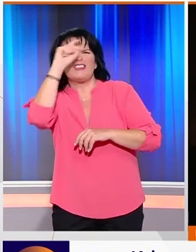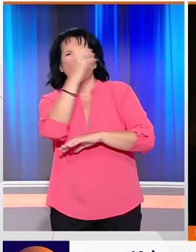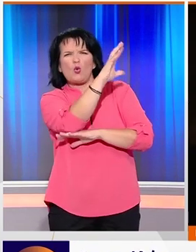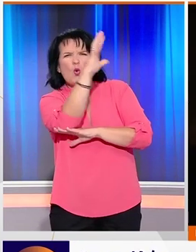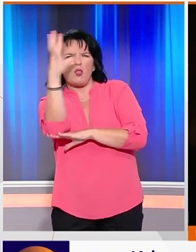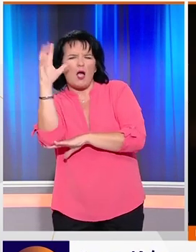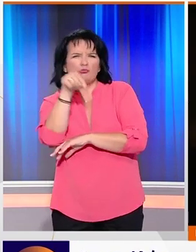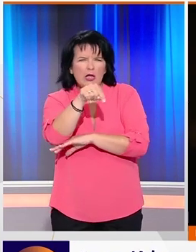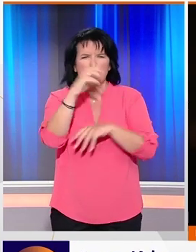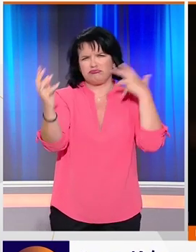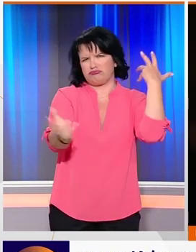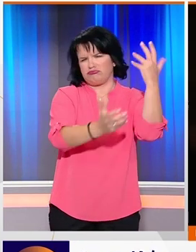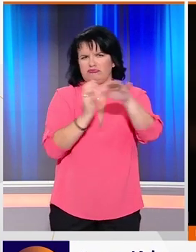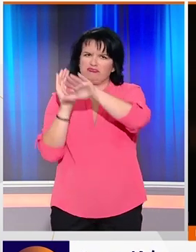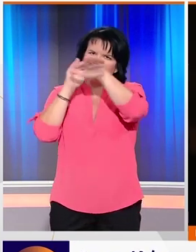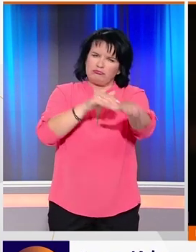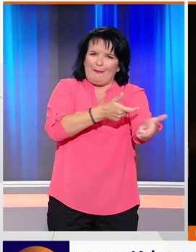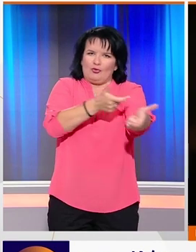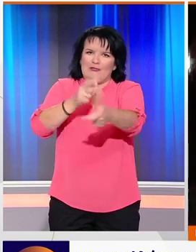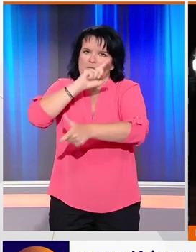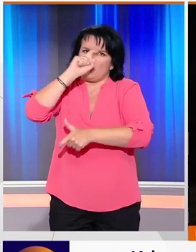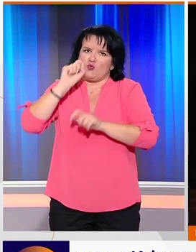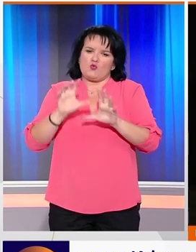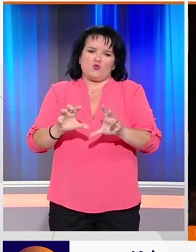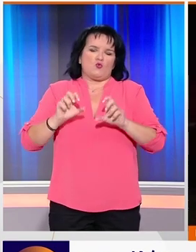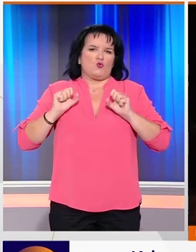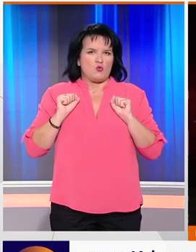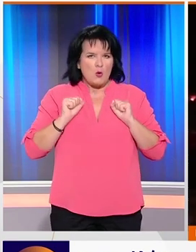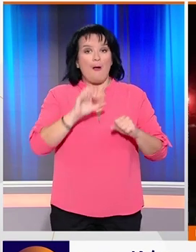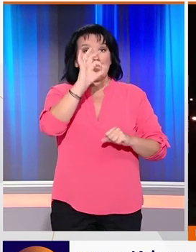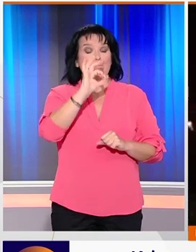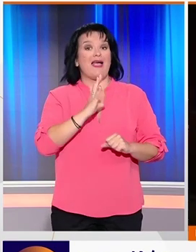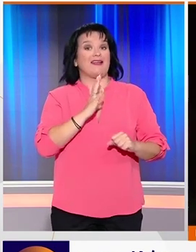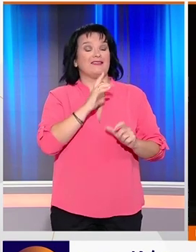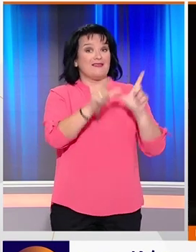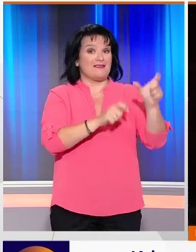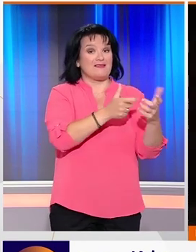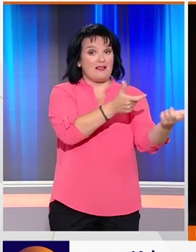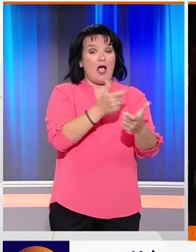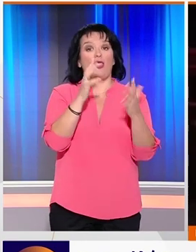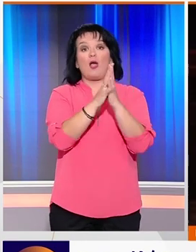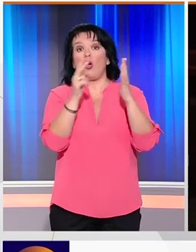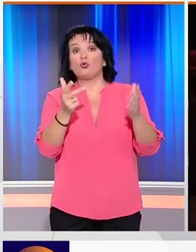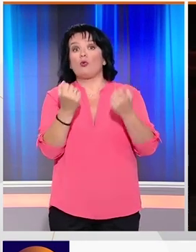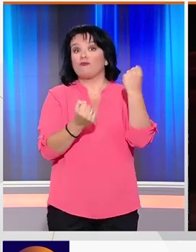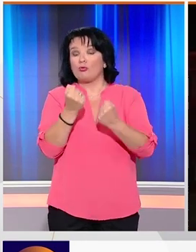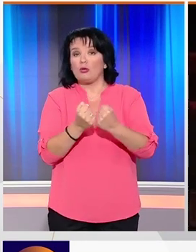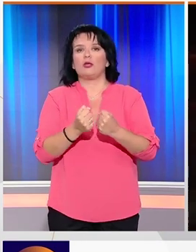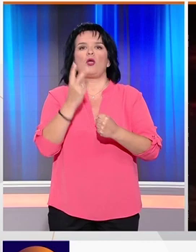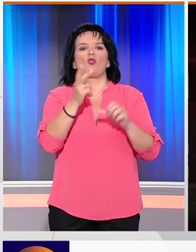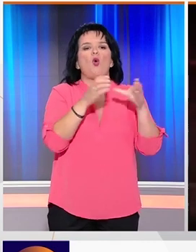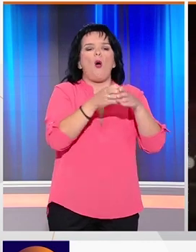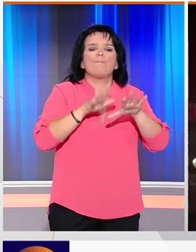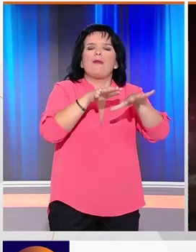δασική περιοχή και τις επίγειες δυνάμεις να αδυνατούν να επιχειρήσουν. Συνολικά επιχειρούν 50 πυροσβέστες, 18 οχήματα, δύο ομάδες